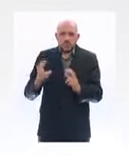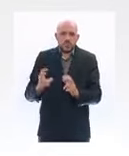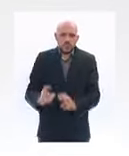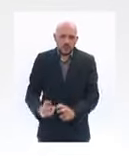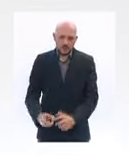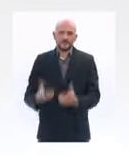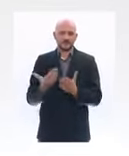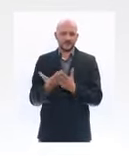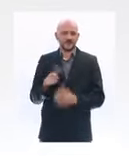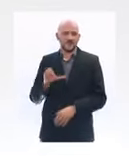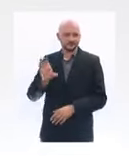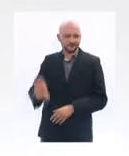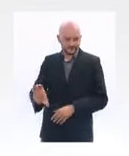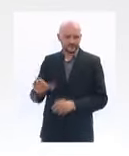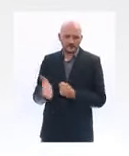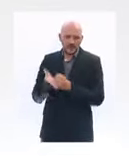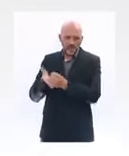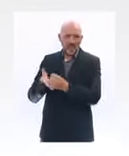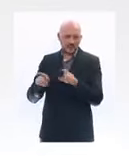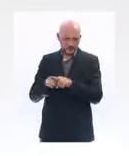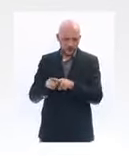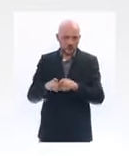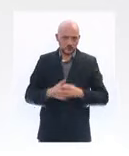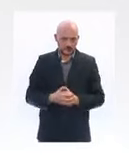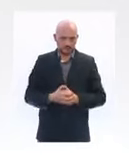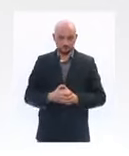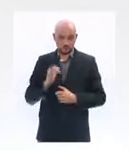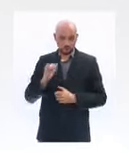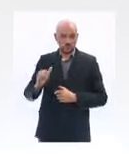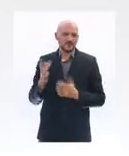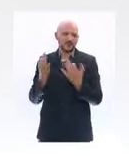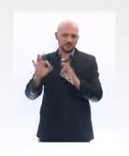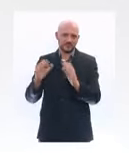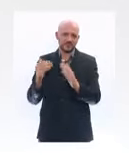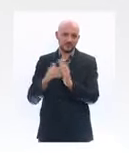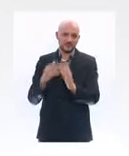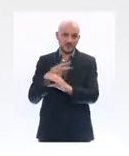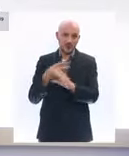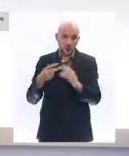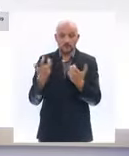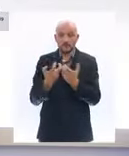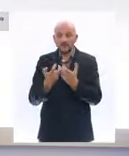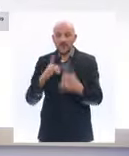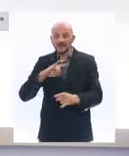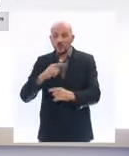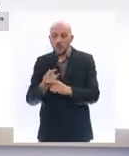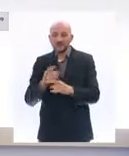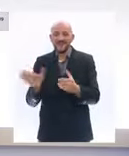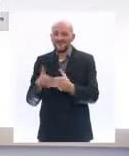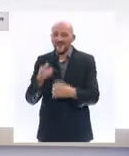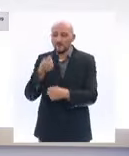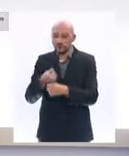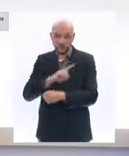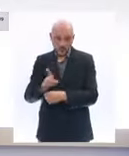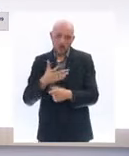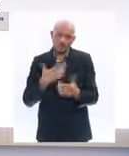de cette indemnisation jusqu'à 10 000 euros. Un exemple, les hôtels ne sont pas fermés, mais évidemment, ils ont des pertes de